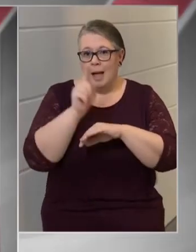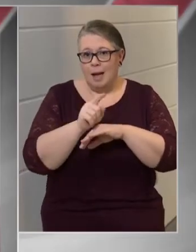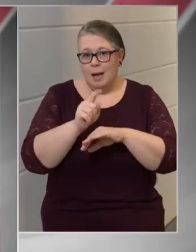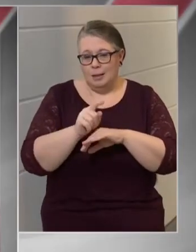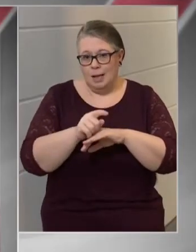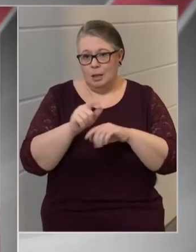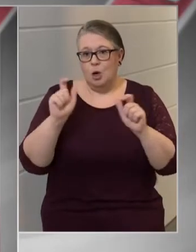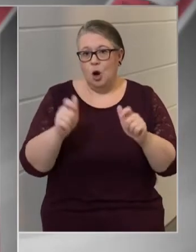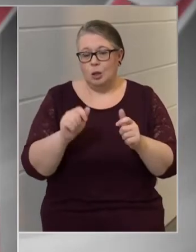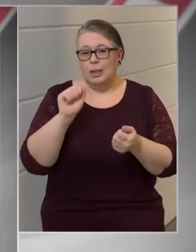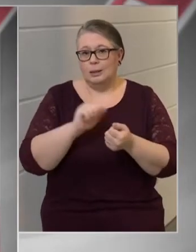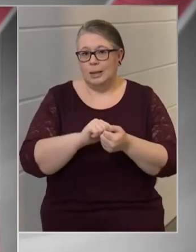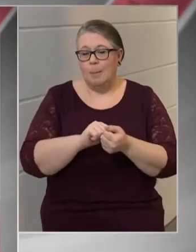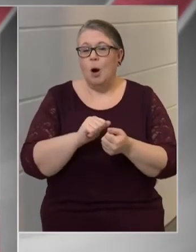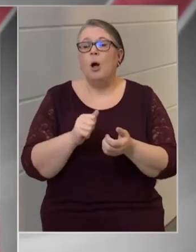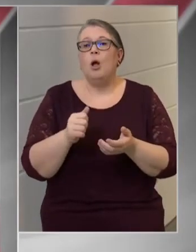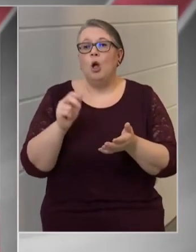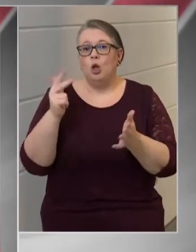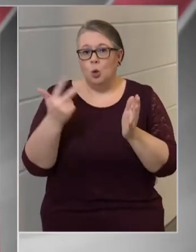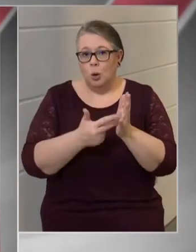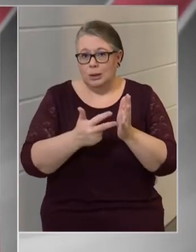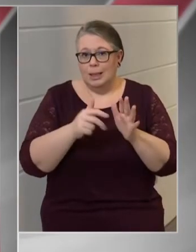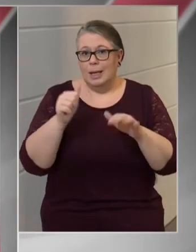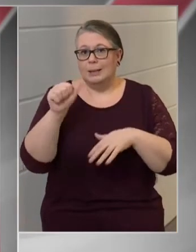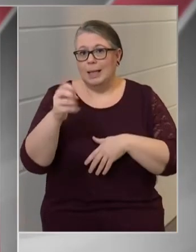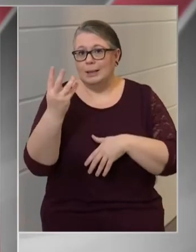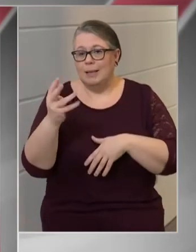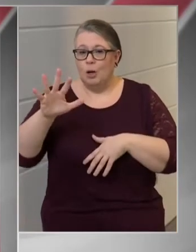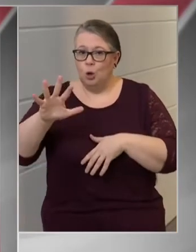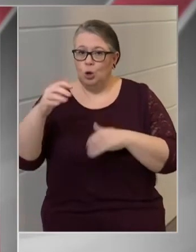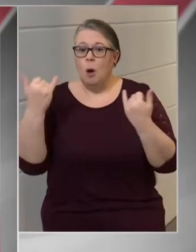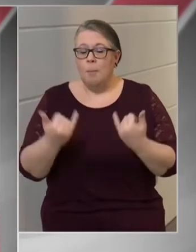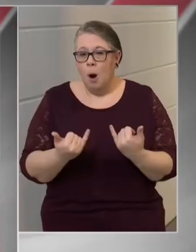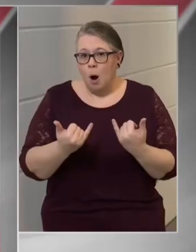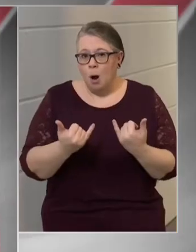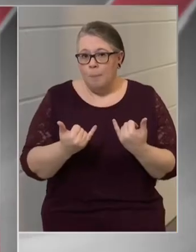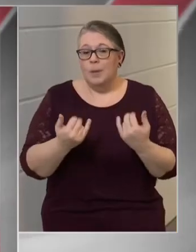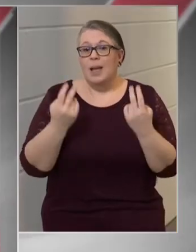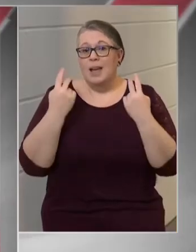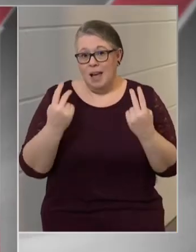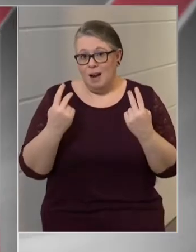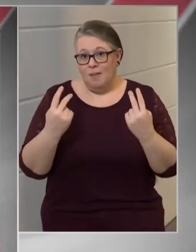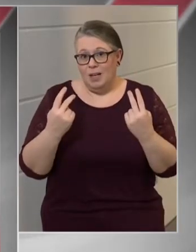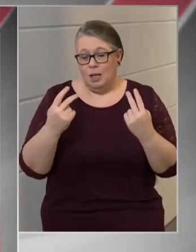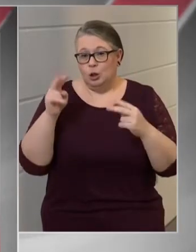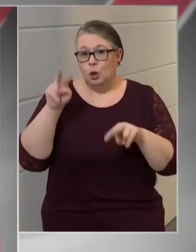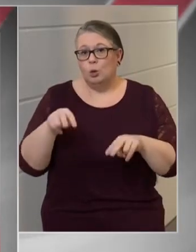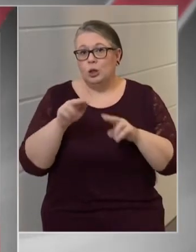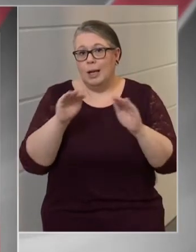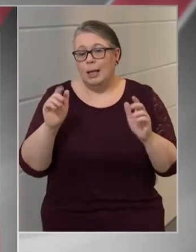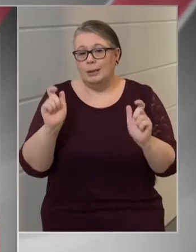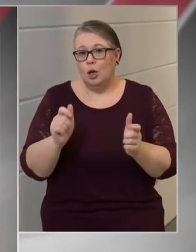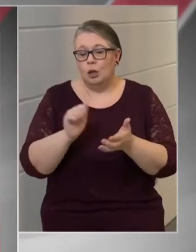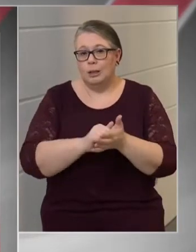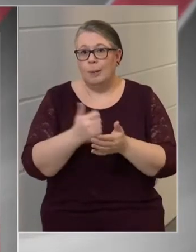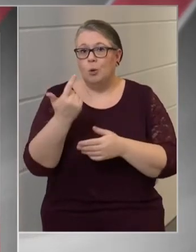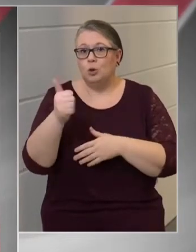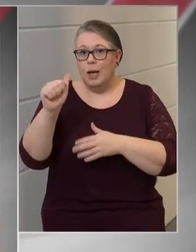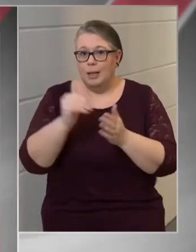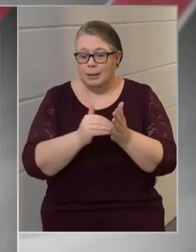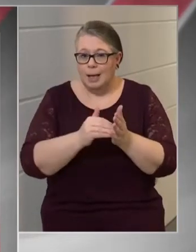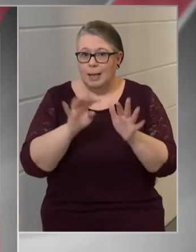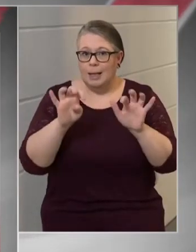hatósági házi karanténok száma 8.145, így a mai napon az elrendelt és érvényben lévő hatósági házi karantén 21